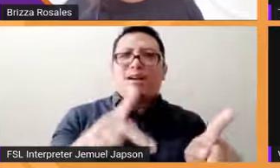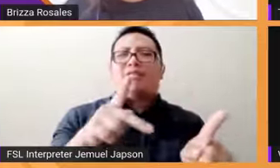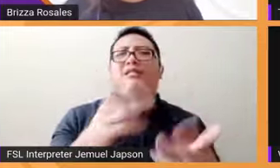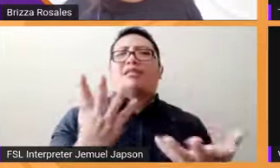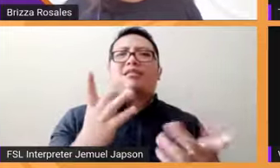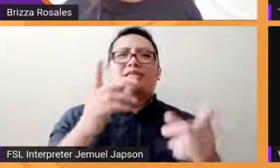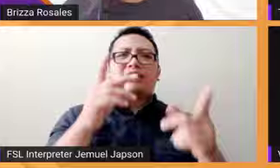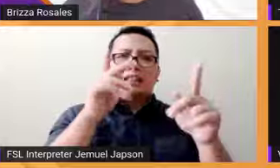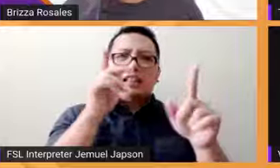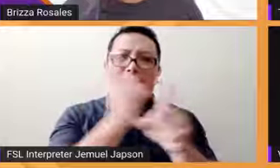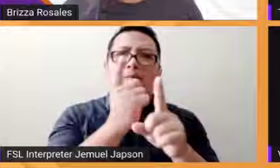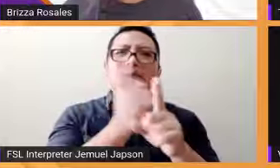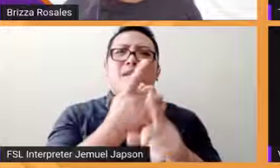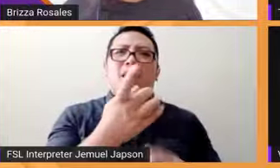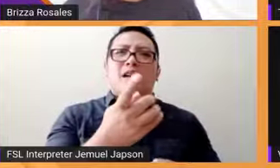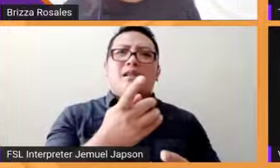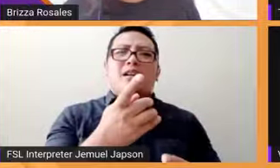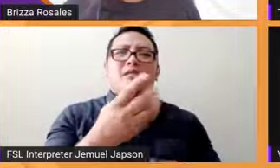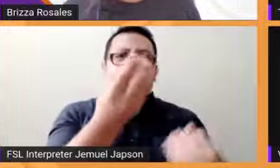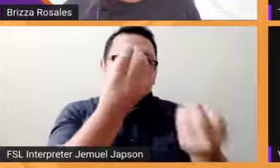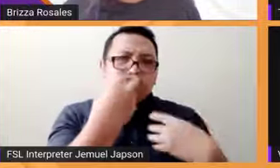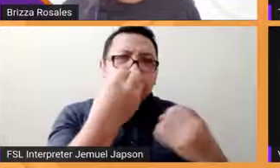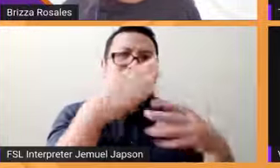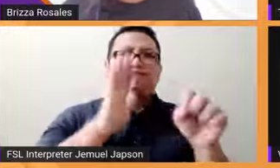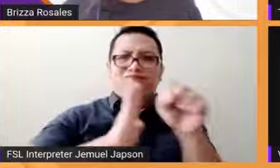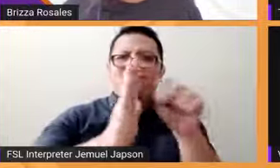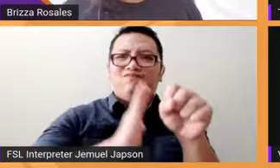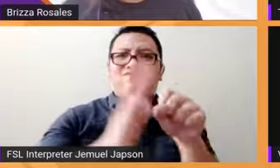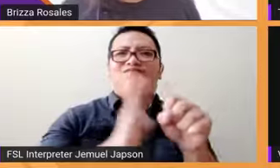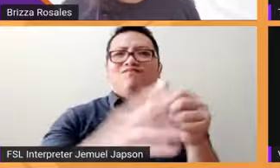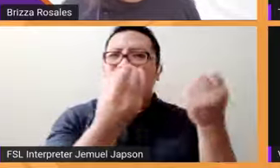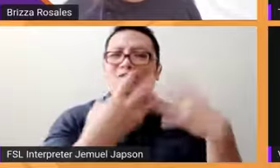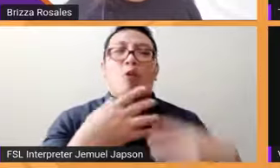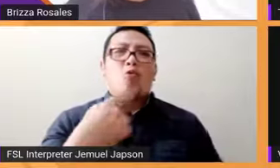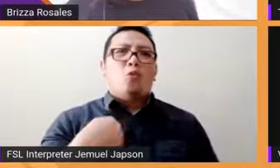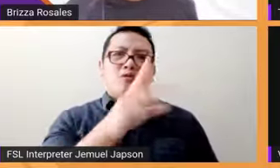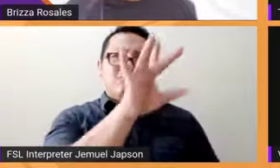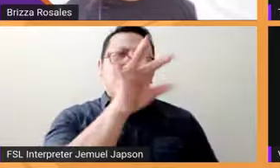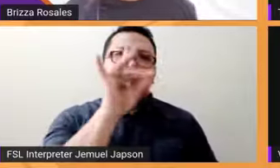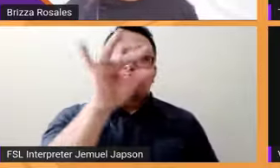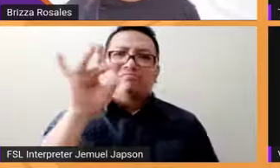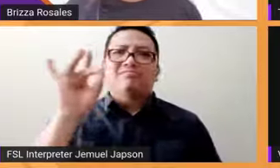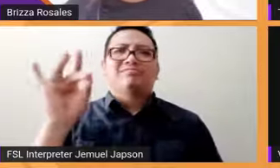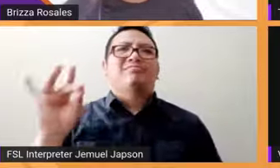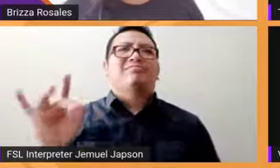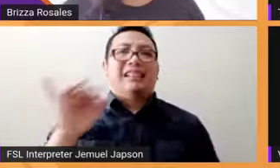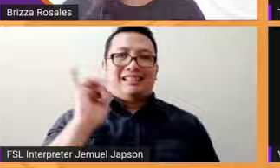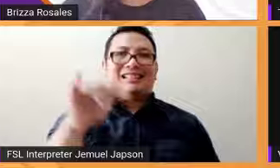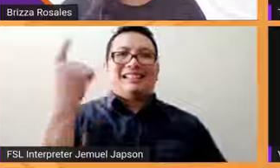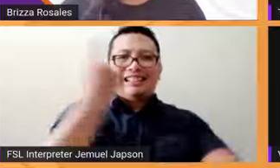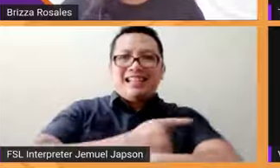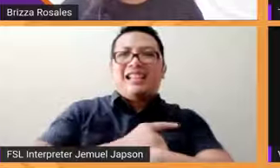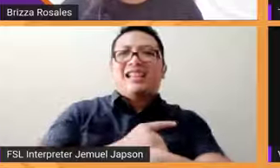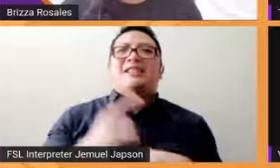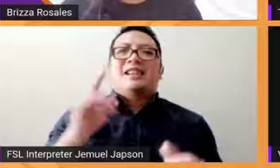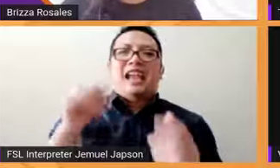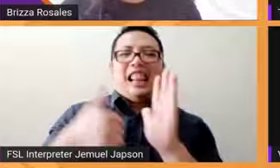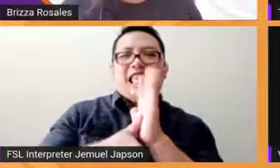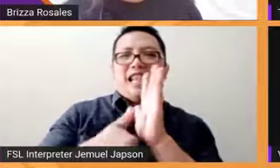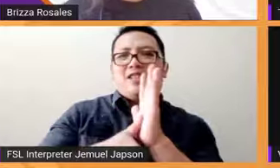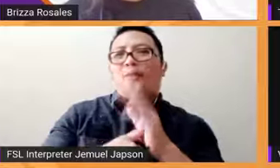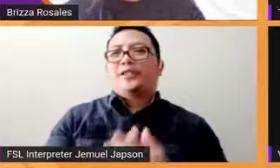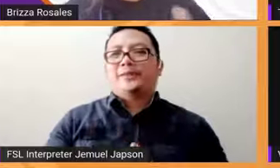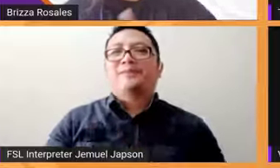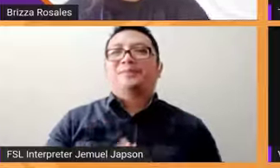na receive ko yung tamang information na ganitong putahe ang aking titikman sa araw ng eleksyon ayan sige po